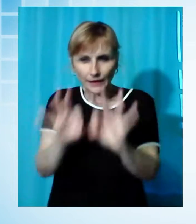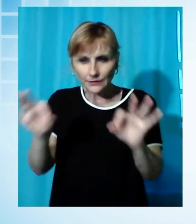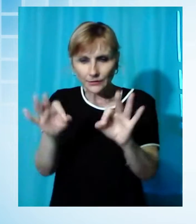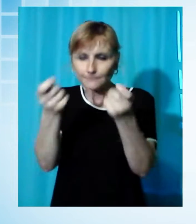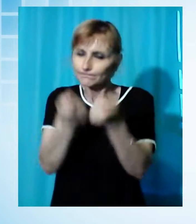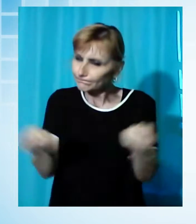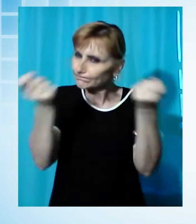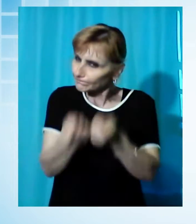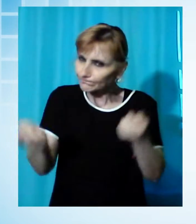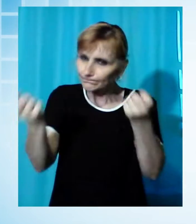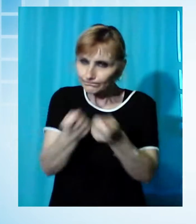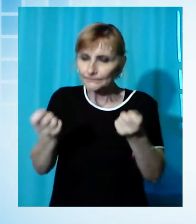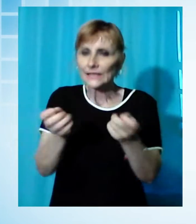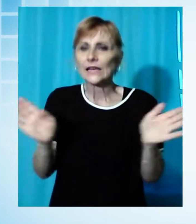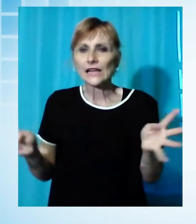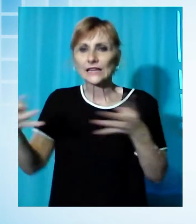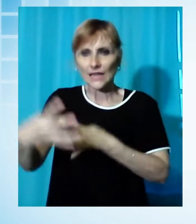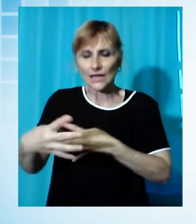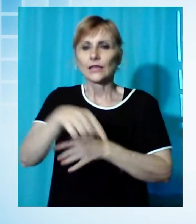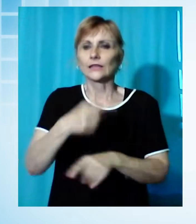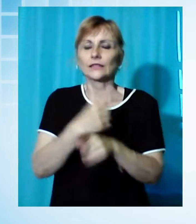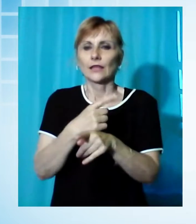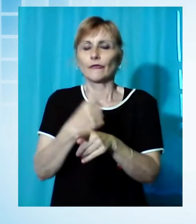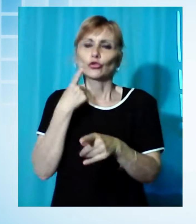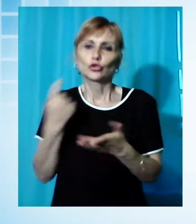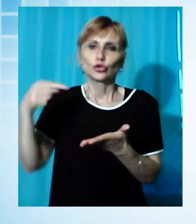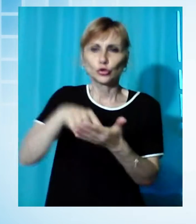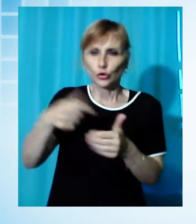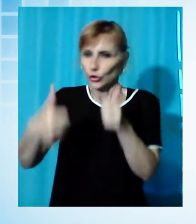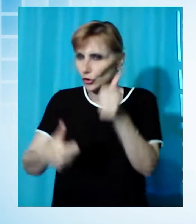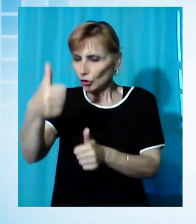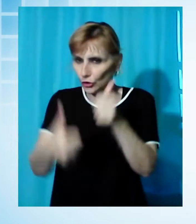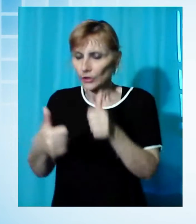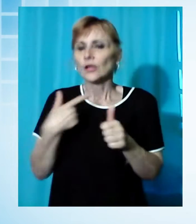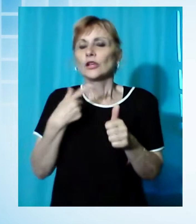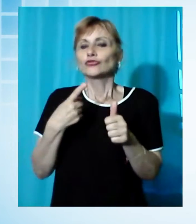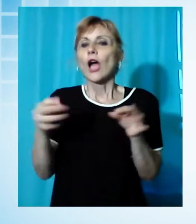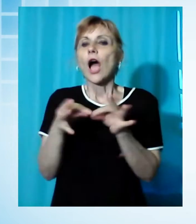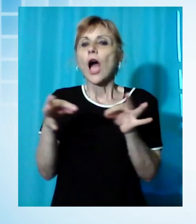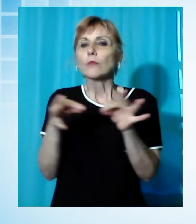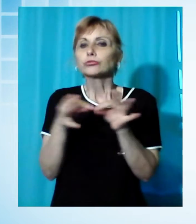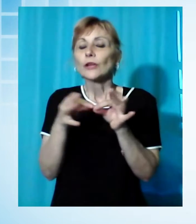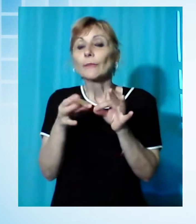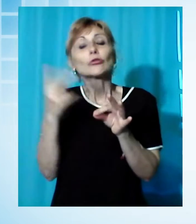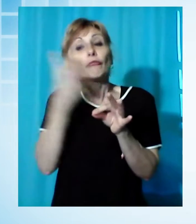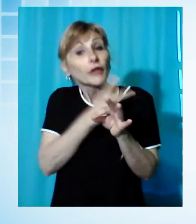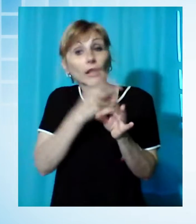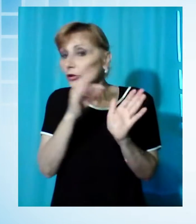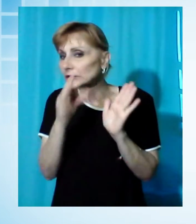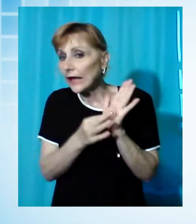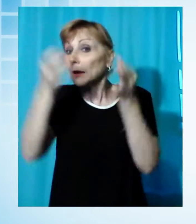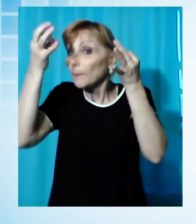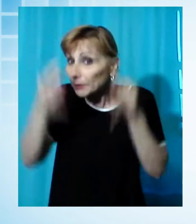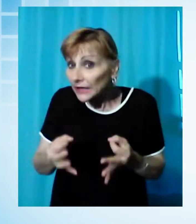ring per riprendere lì dove tutto si è fermato, nonostante l'appuntamento non abbia ancora una data precisa. Rimane infatti ancora